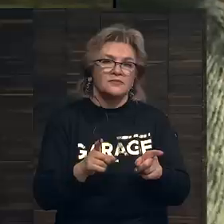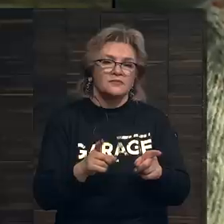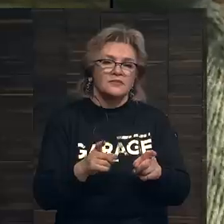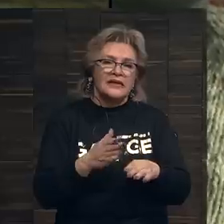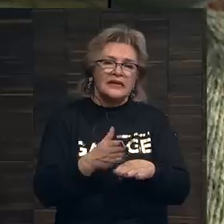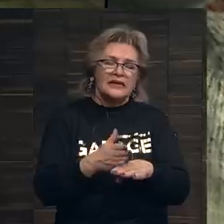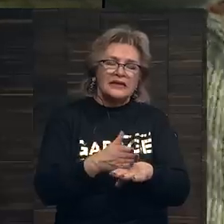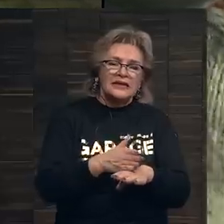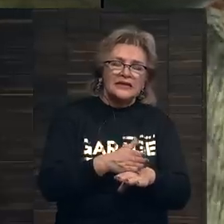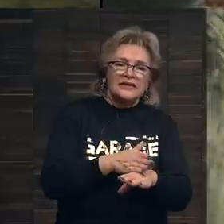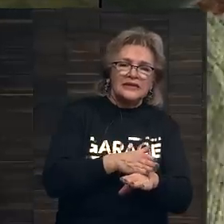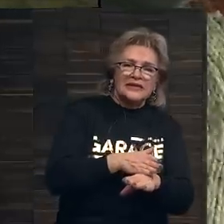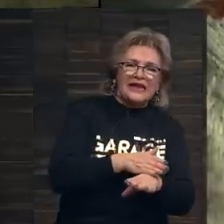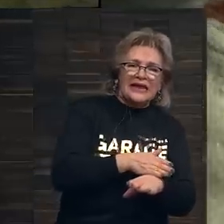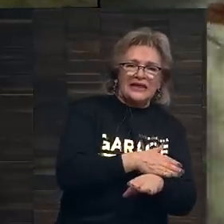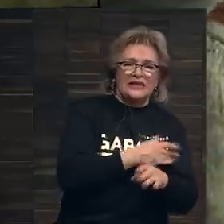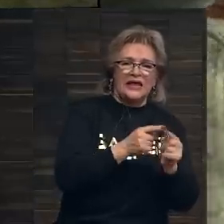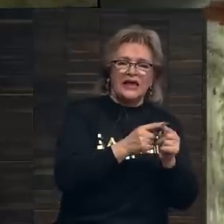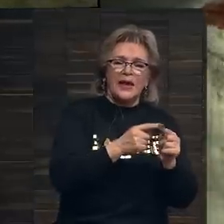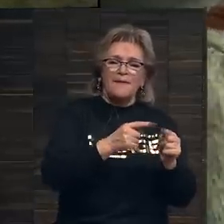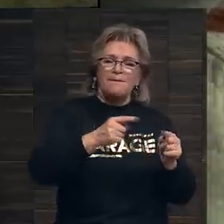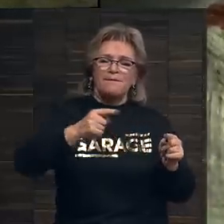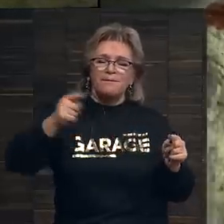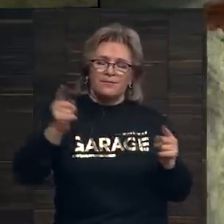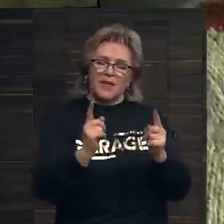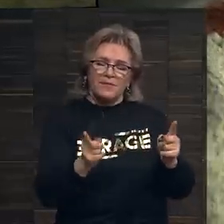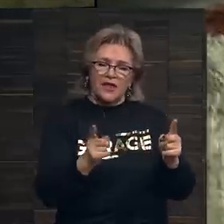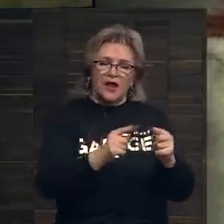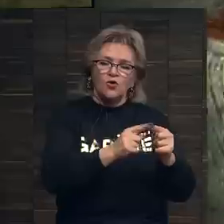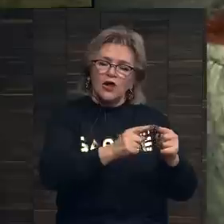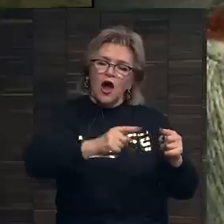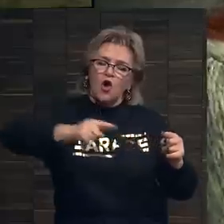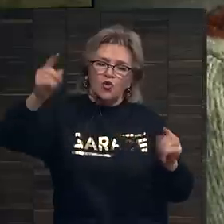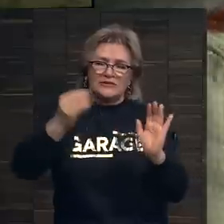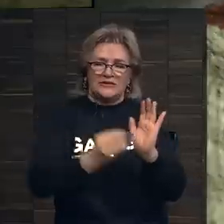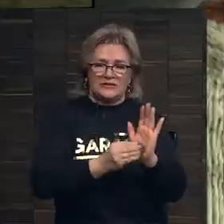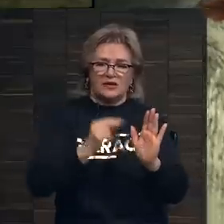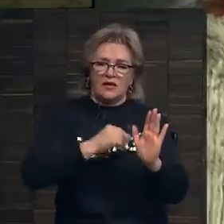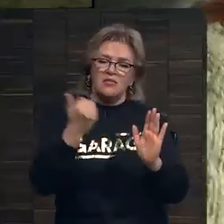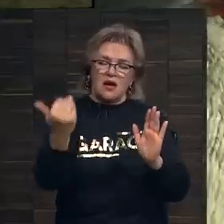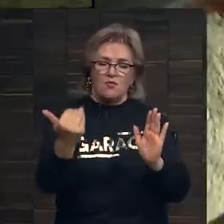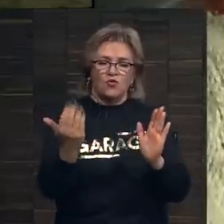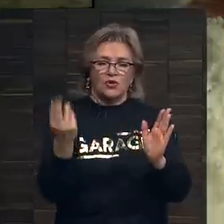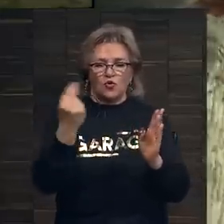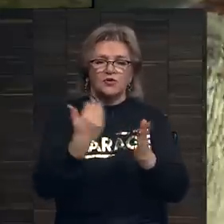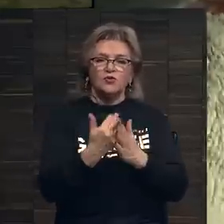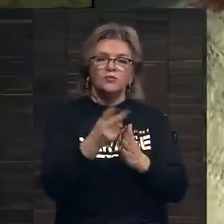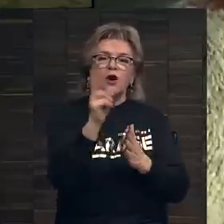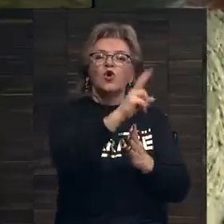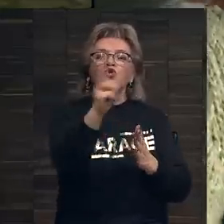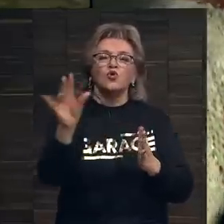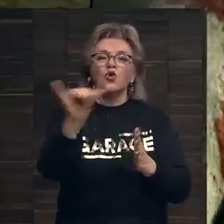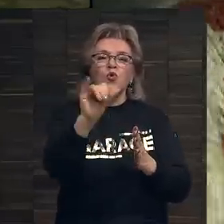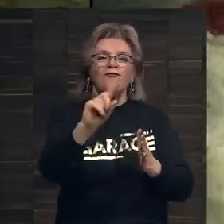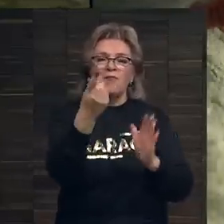длинные периоды роста цен на работы художника? Например, кто-то, у кого